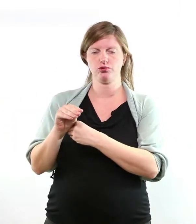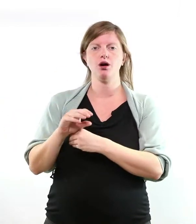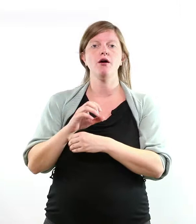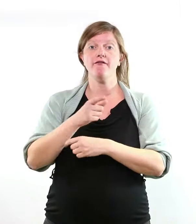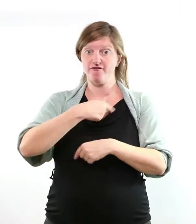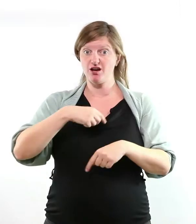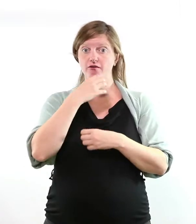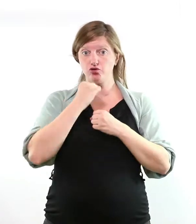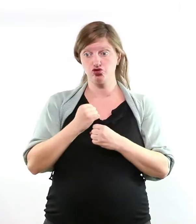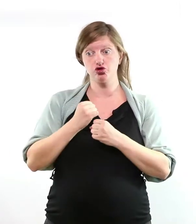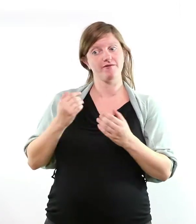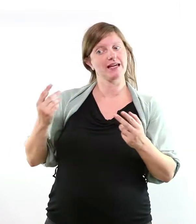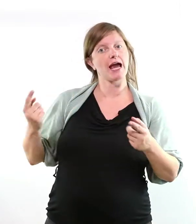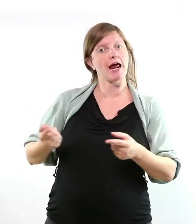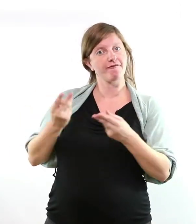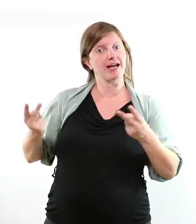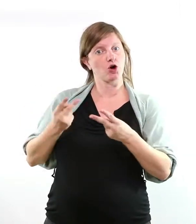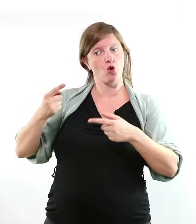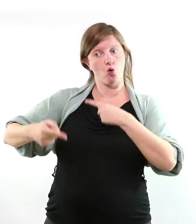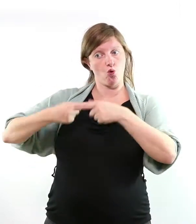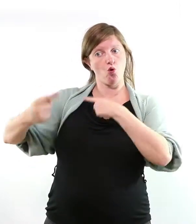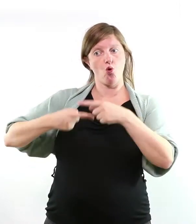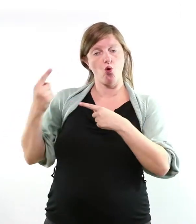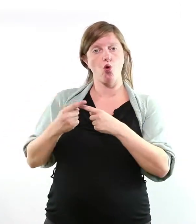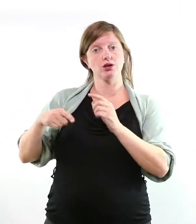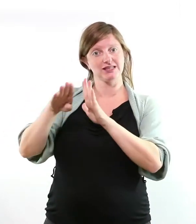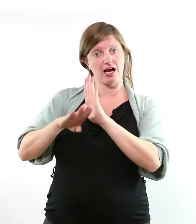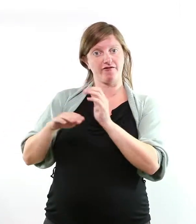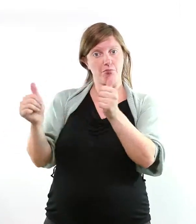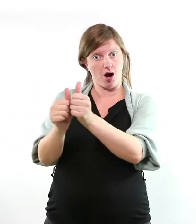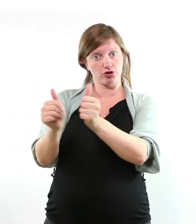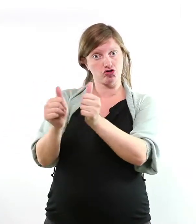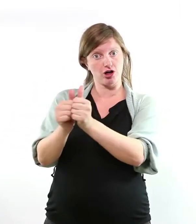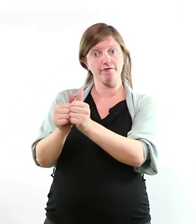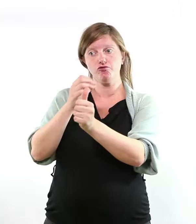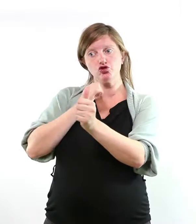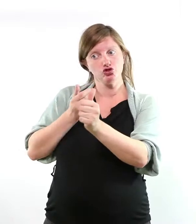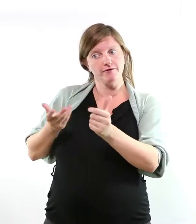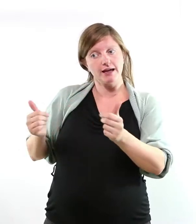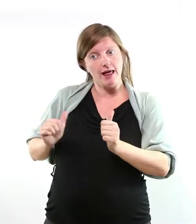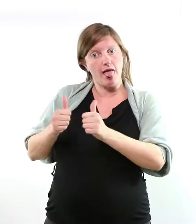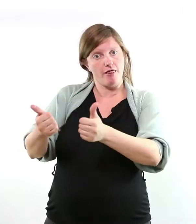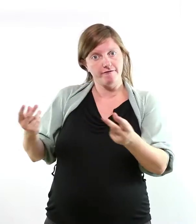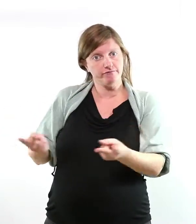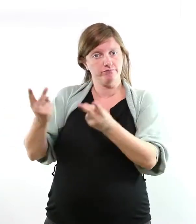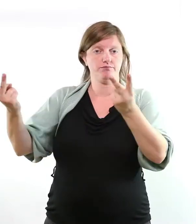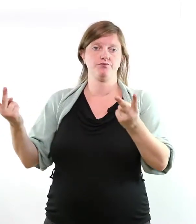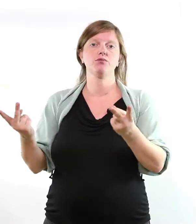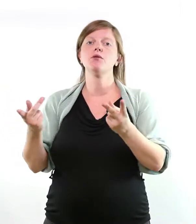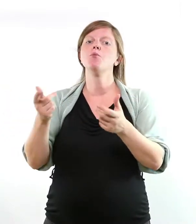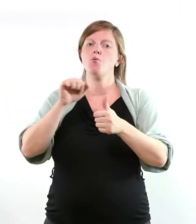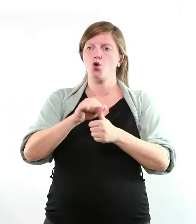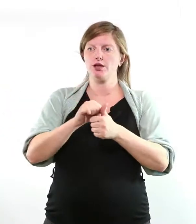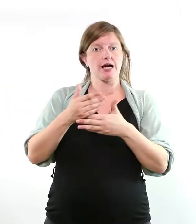wir ja eine gute Entwicklung dieser Tarifpartnerschaft und auch der Tarifautonomie befördern helfen. Wir haben dafür verschiedene